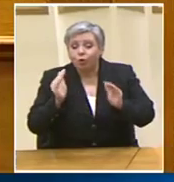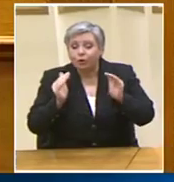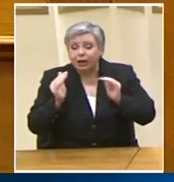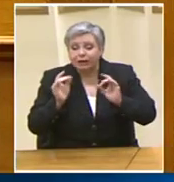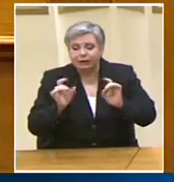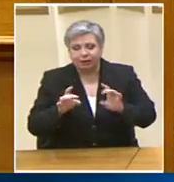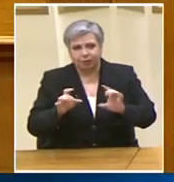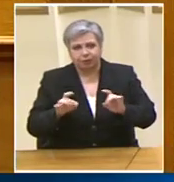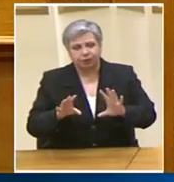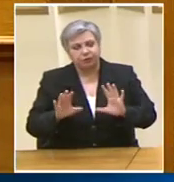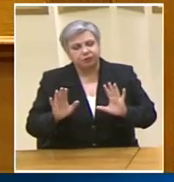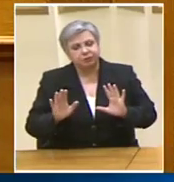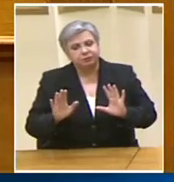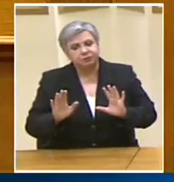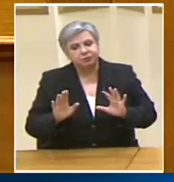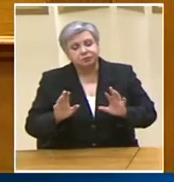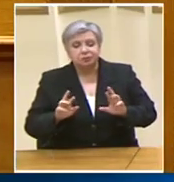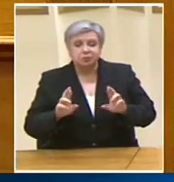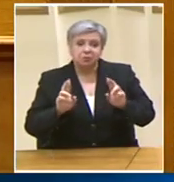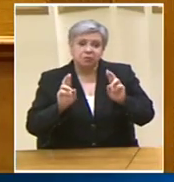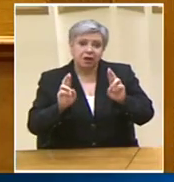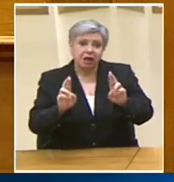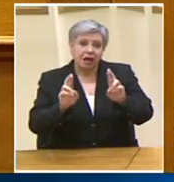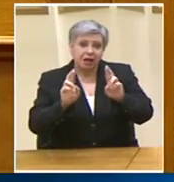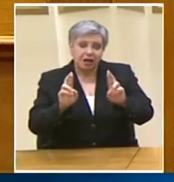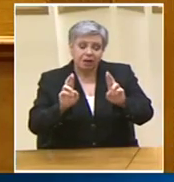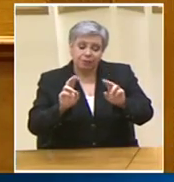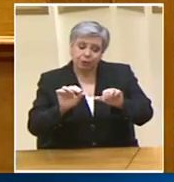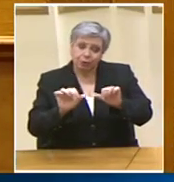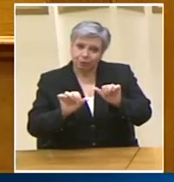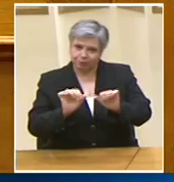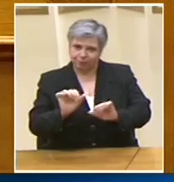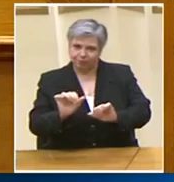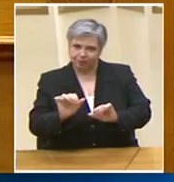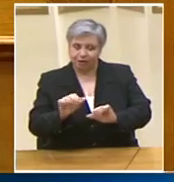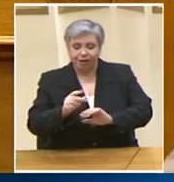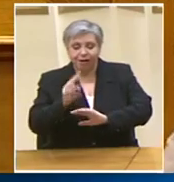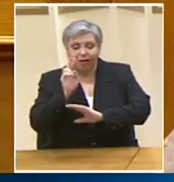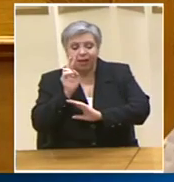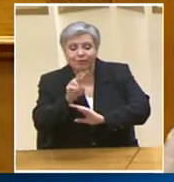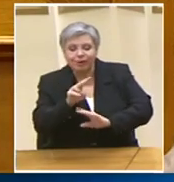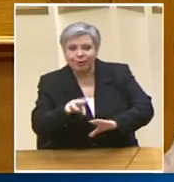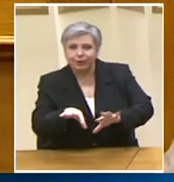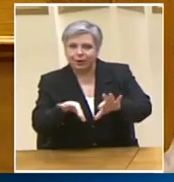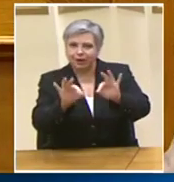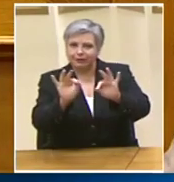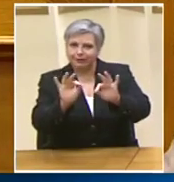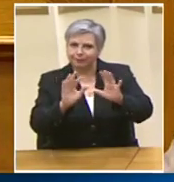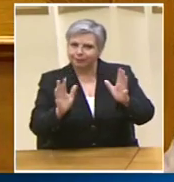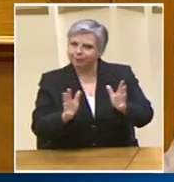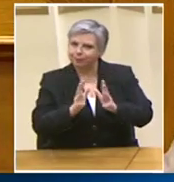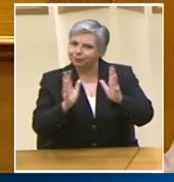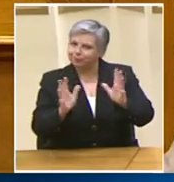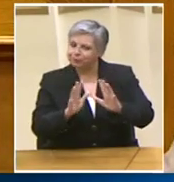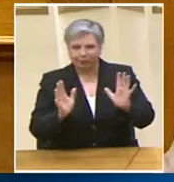δείγματα γραφής όμως Δεν είναι ενθαρρυντικά Και εν διάφυν περιπτώσει Οι